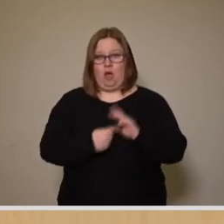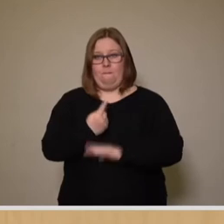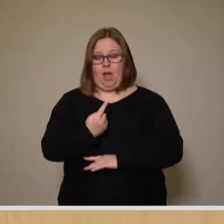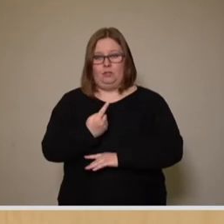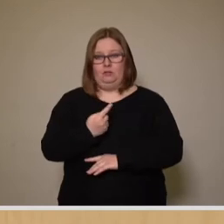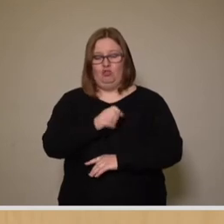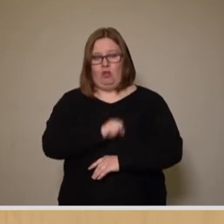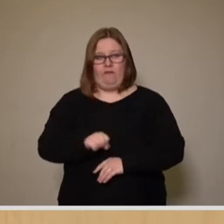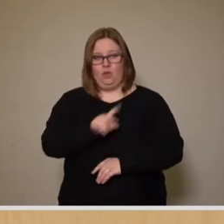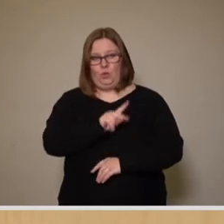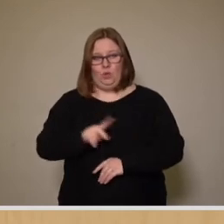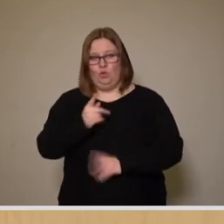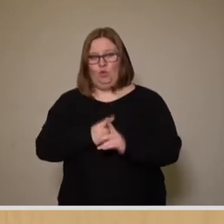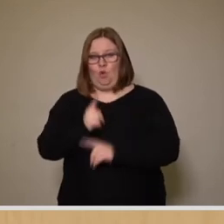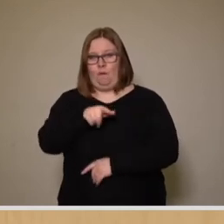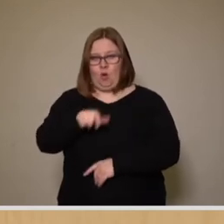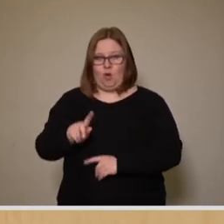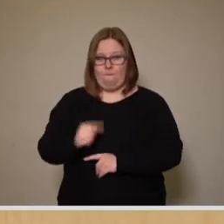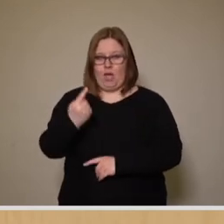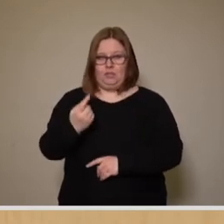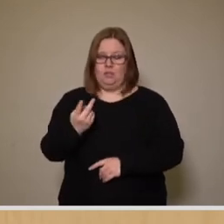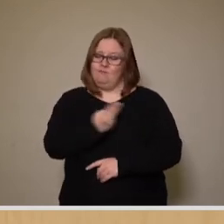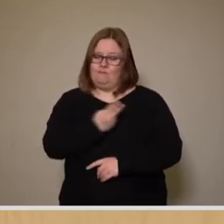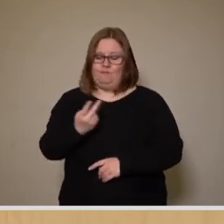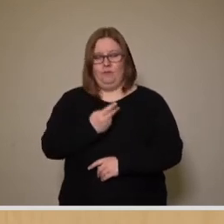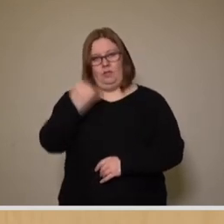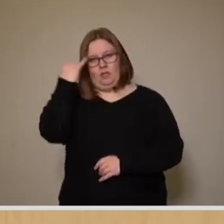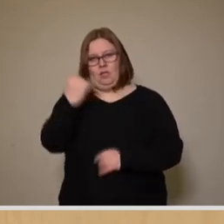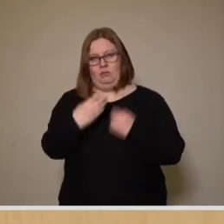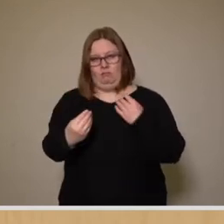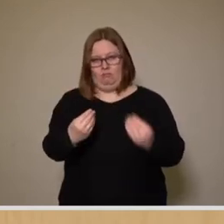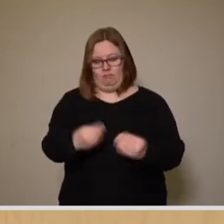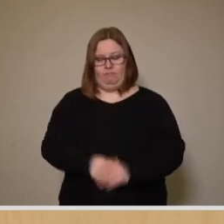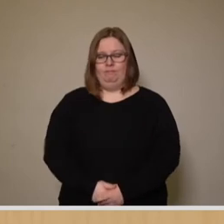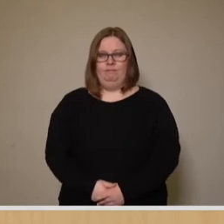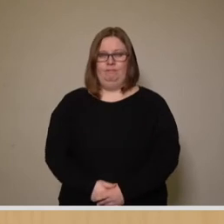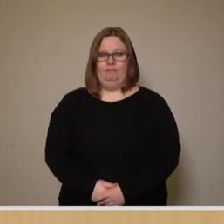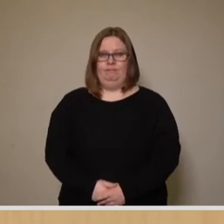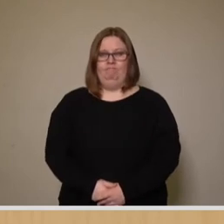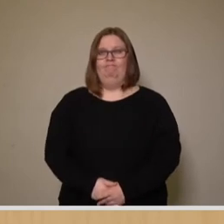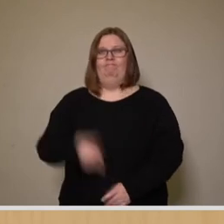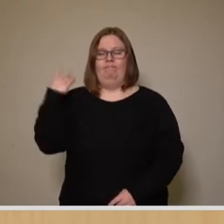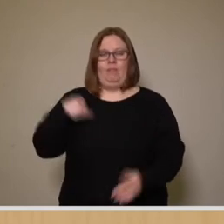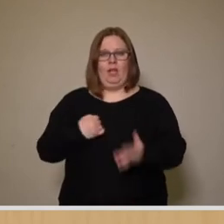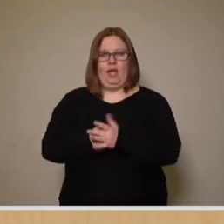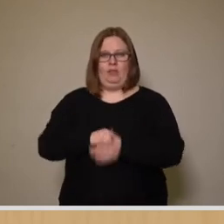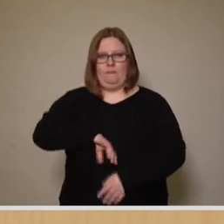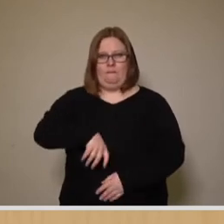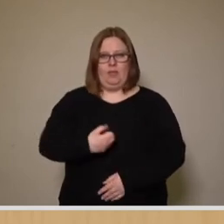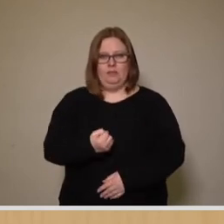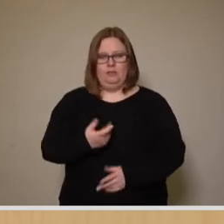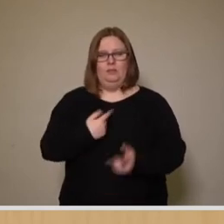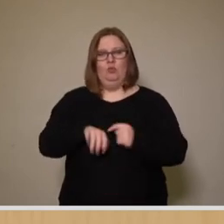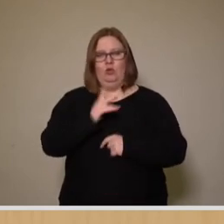Kühn und an den Oberbürgermeister, die diese Ideen aufgriffen. Ende März wird die